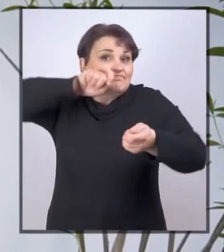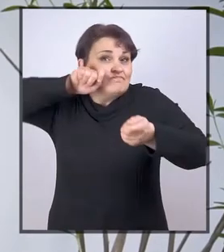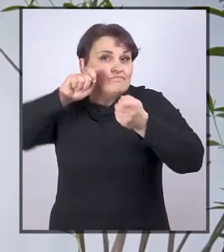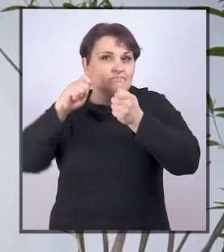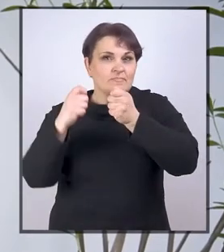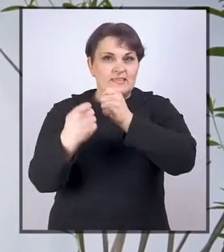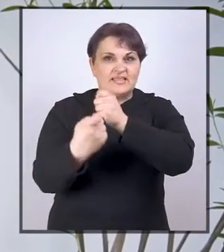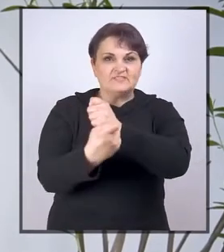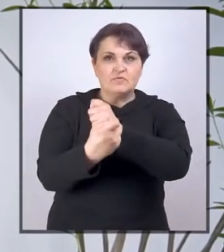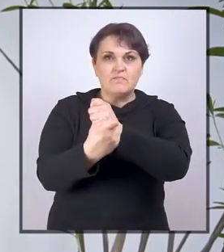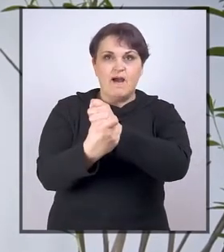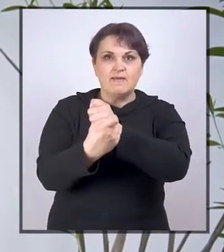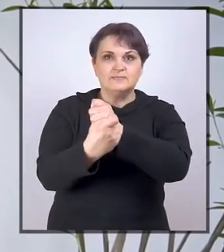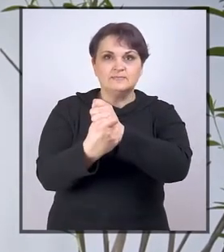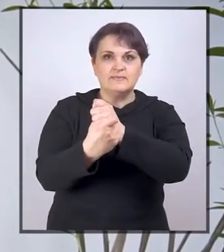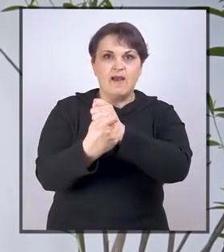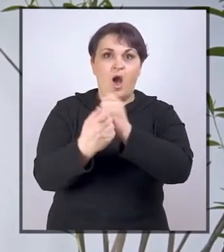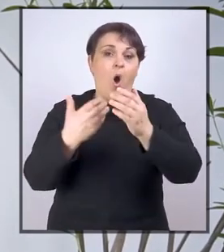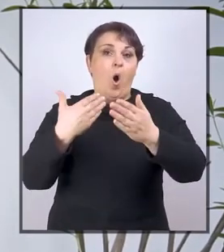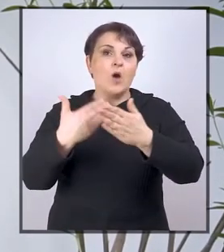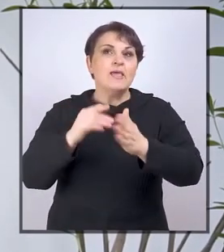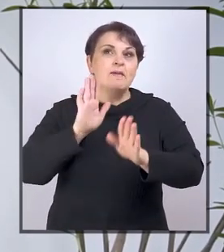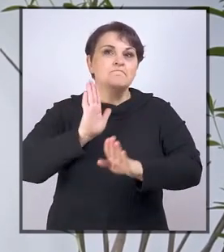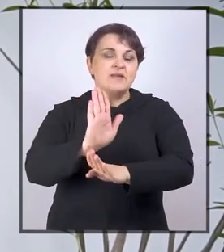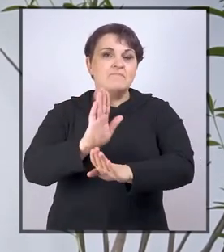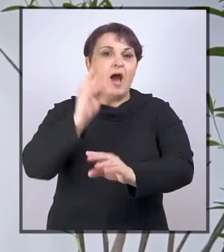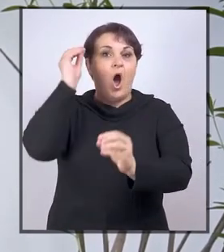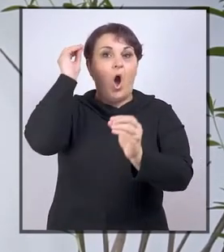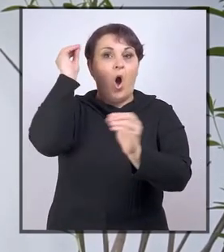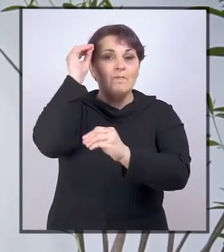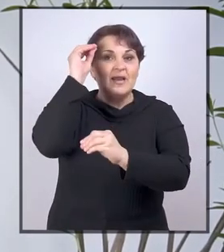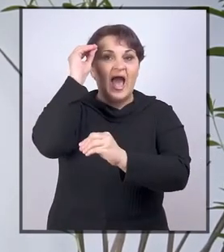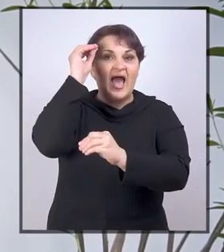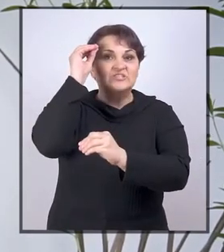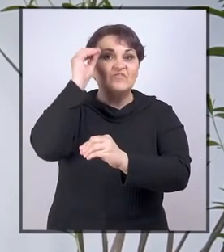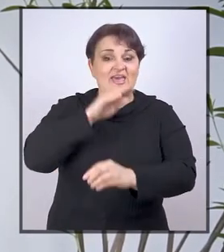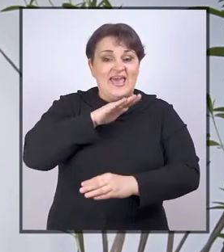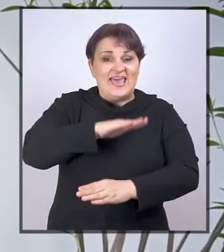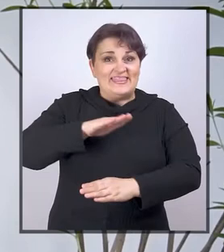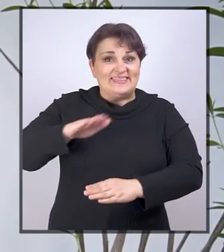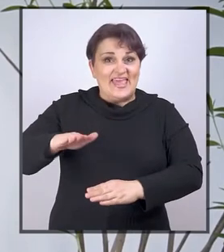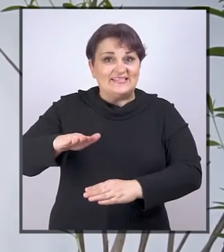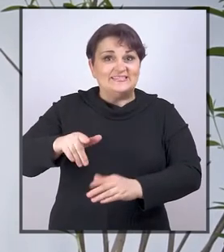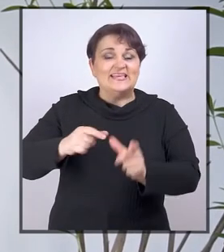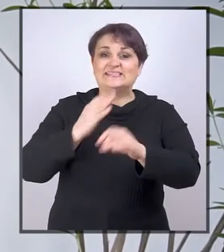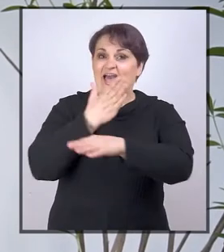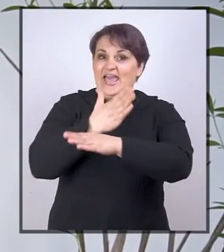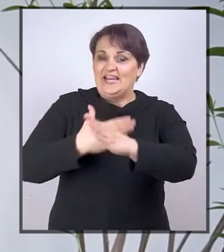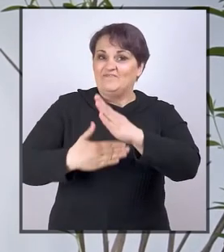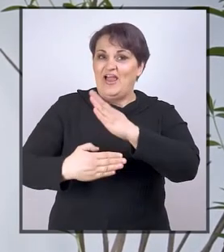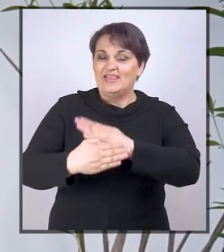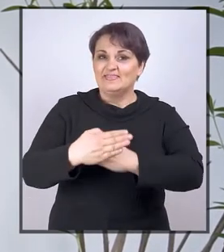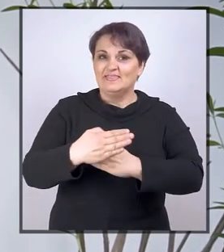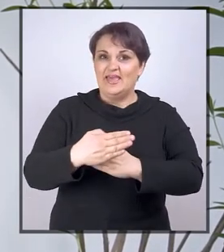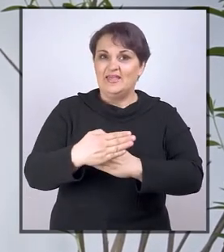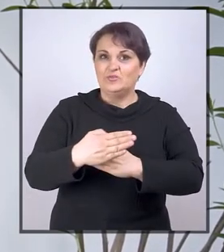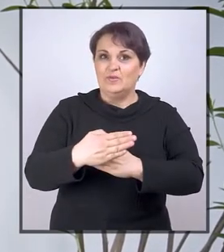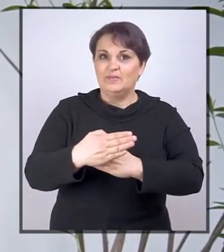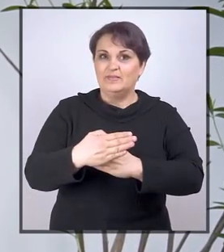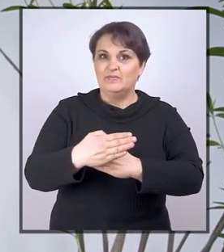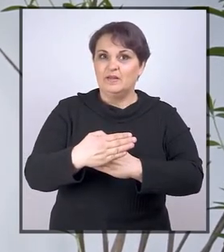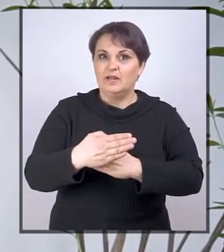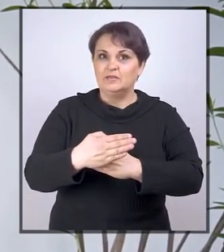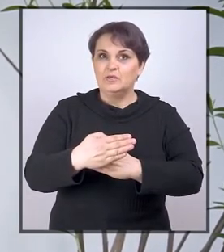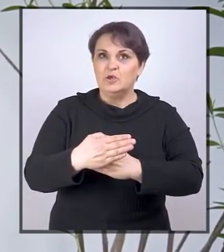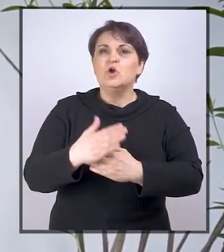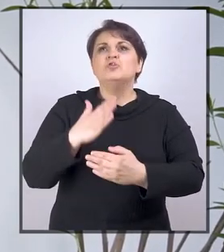Transformacija odnosa prema obrazovanju djece sa invaliditetom